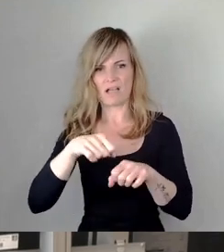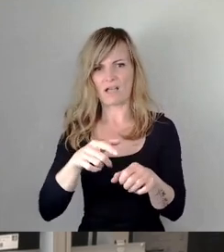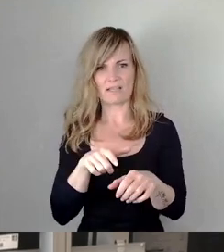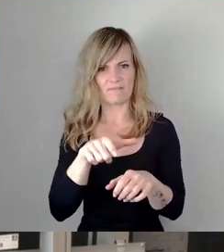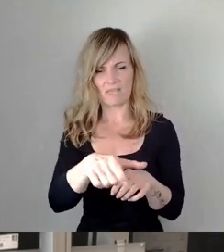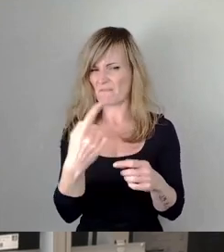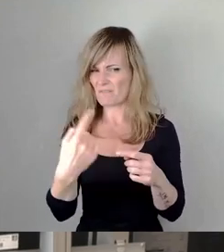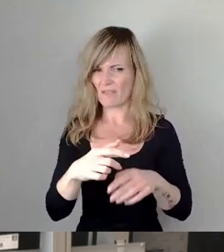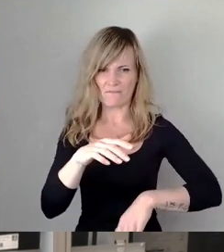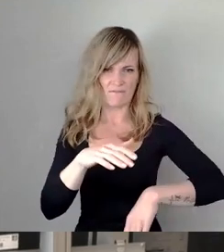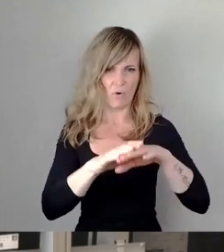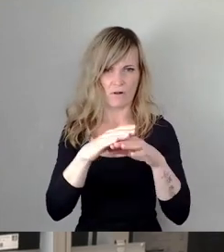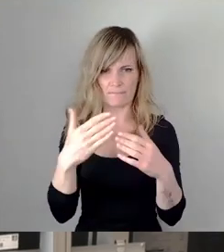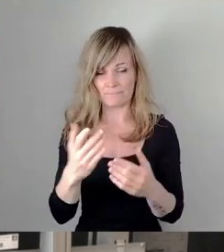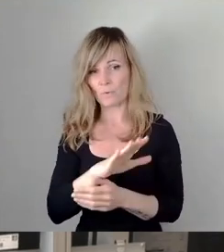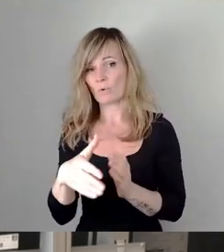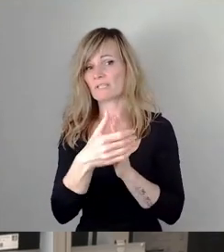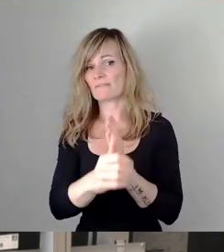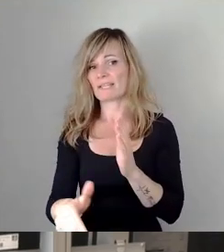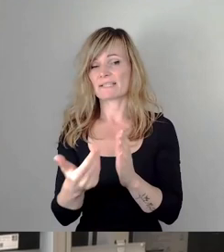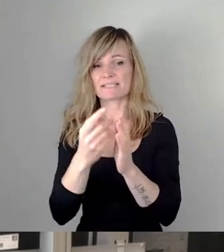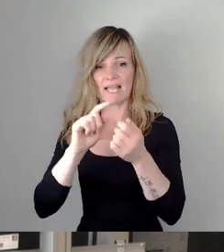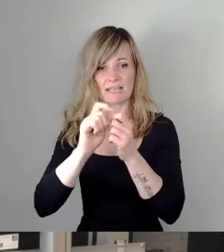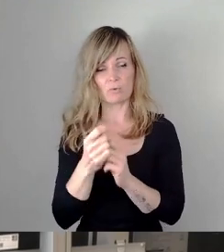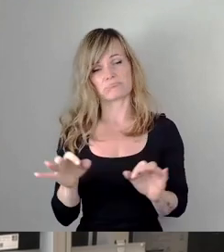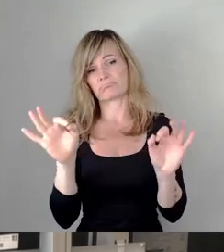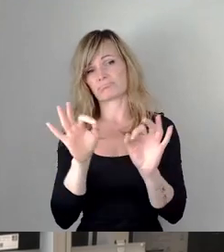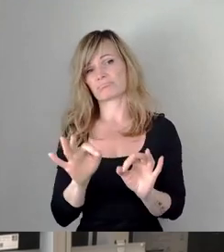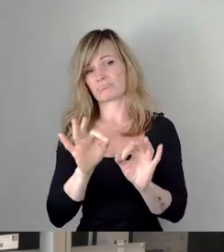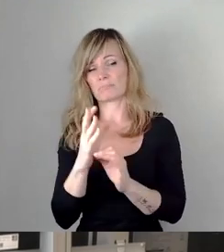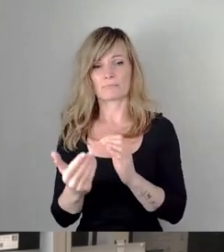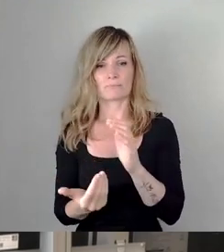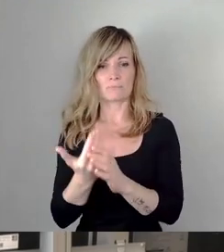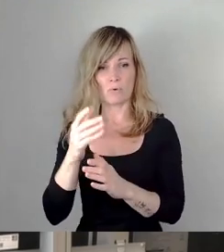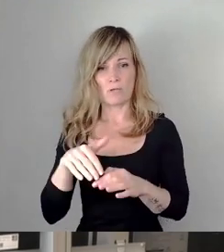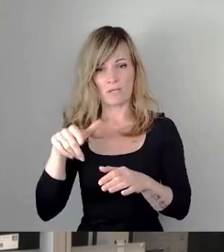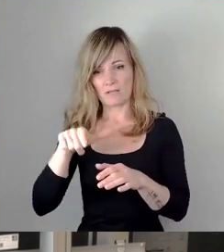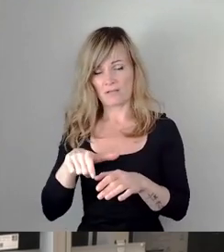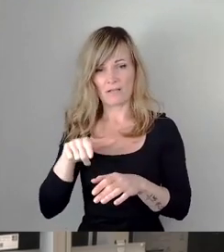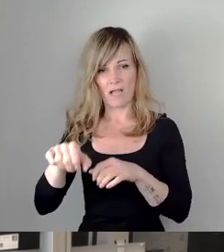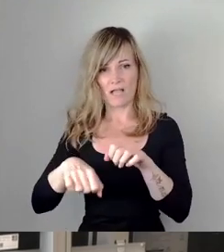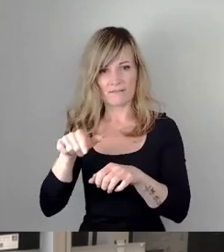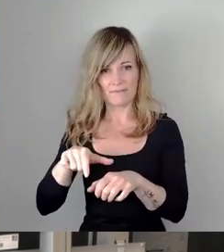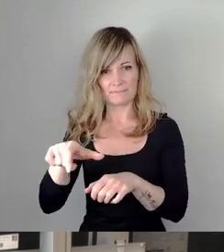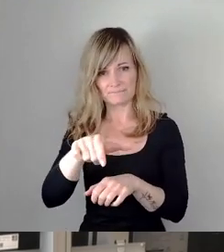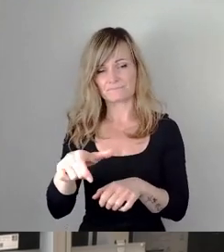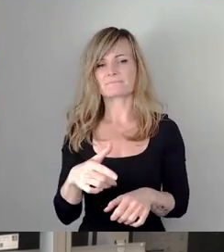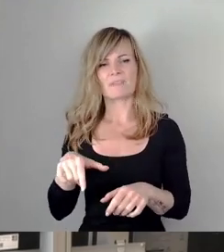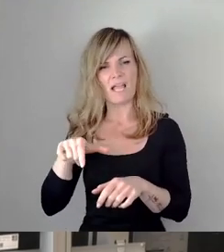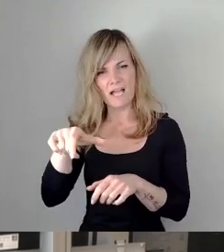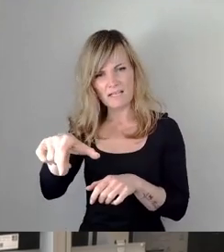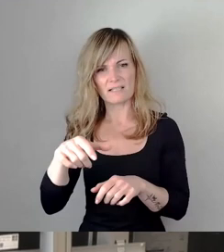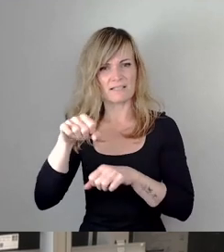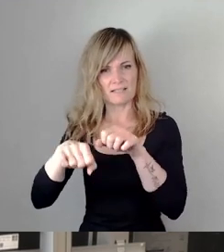Konsequenzen dieser Änderungen sind fatal. Die neu eingeordneten Radwege führen dazu, dass sich die Straßenbahn und der Kfz-Verkehr eine Spur teilen müssen.